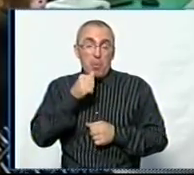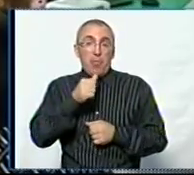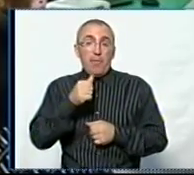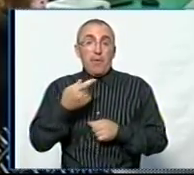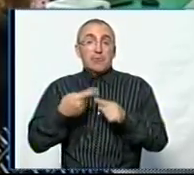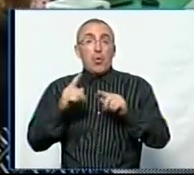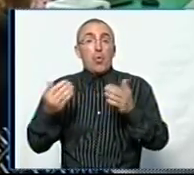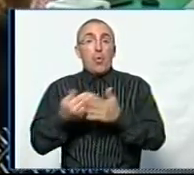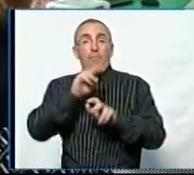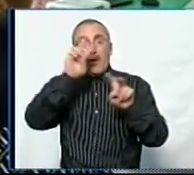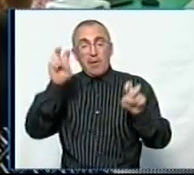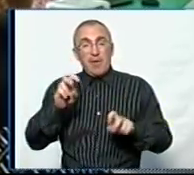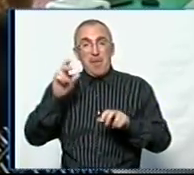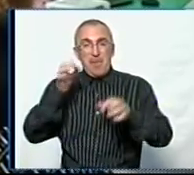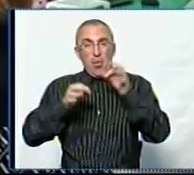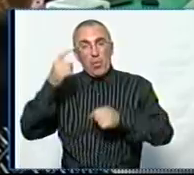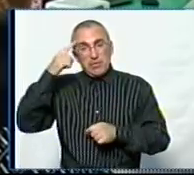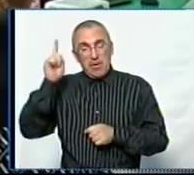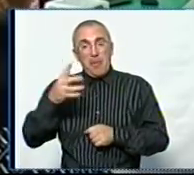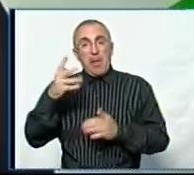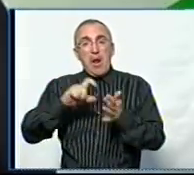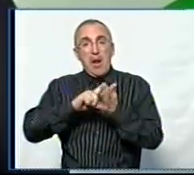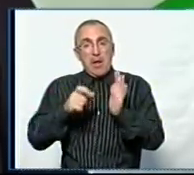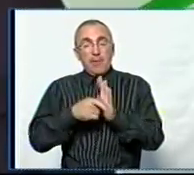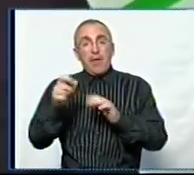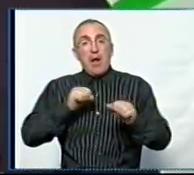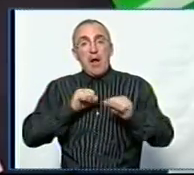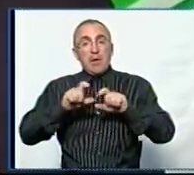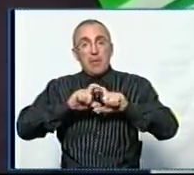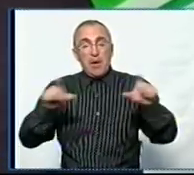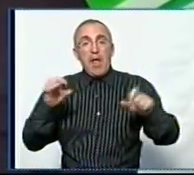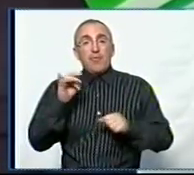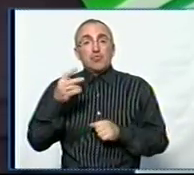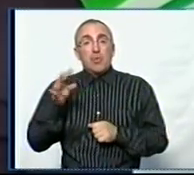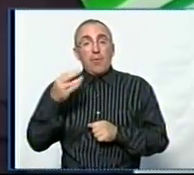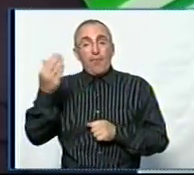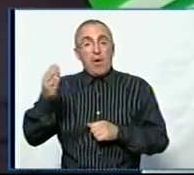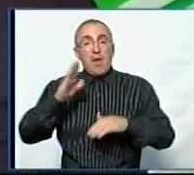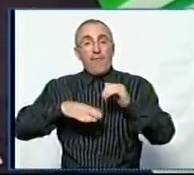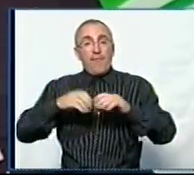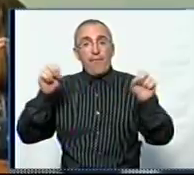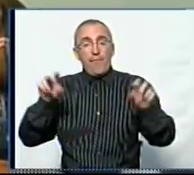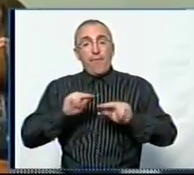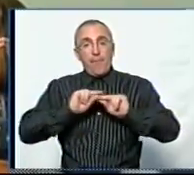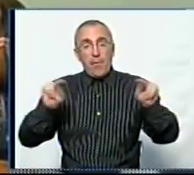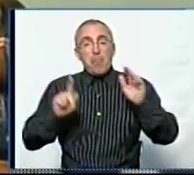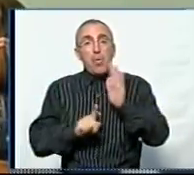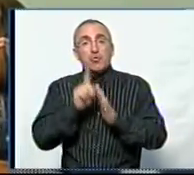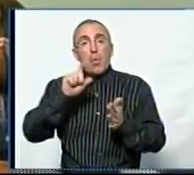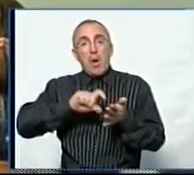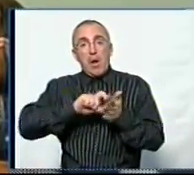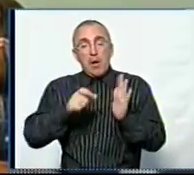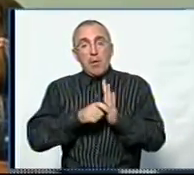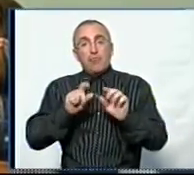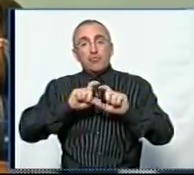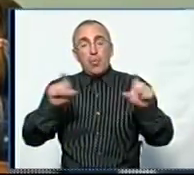Це нову тему з природознавства пояснює п'ятикласникам їх класна керівниця Лариса Явтушенко. Вона – фаховий вчитель початкових класів. У школі